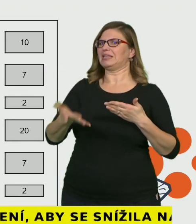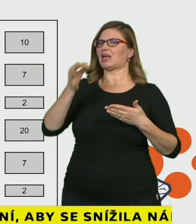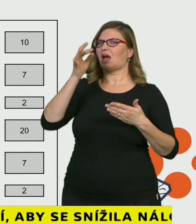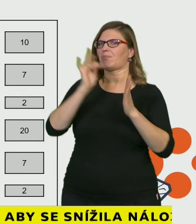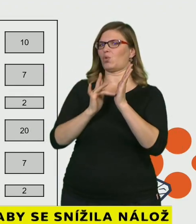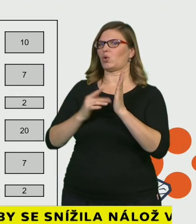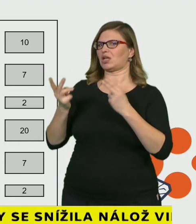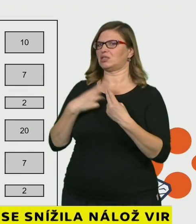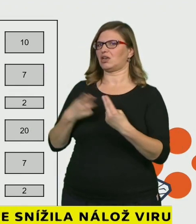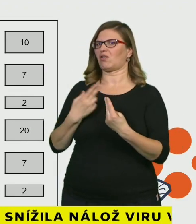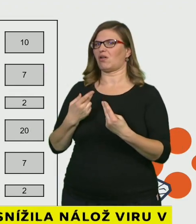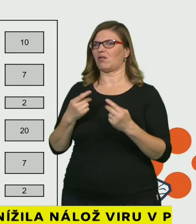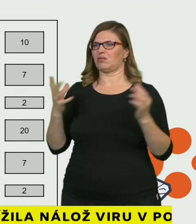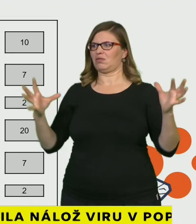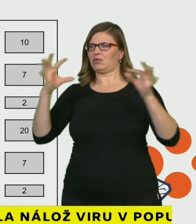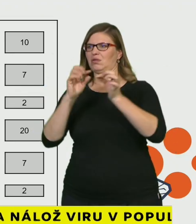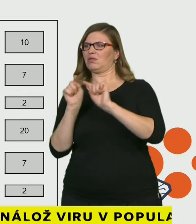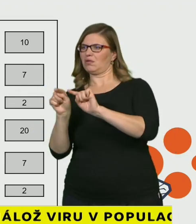určitě bychom začali něco dělat.